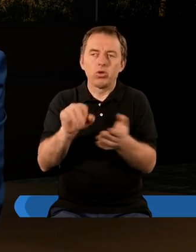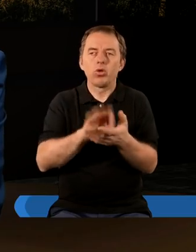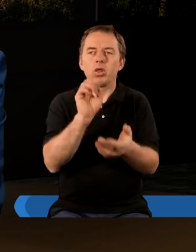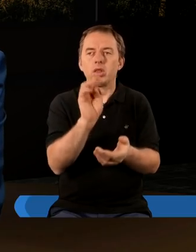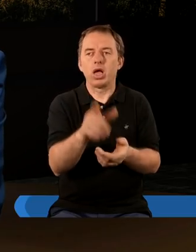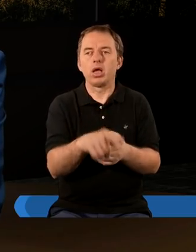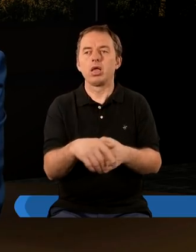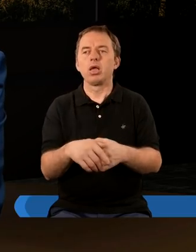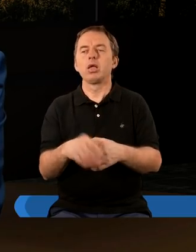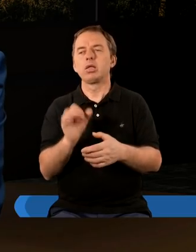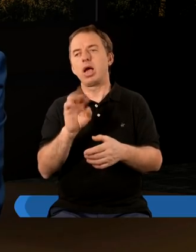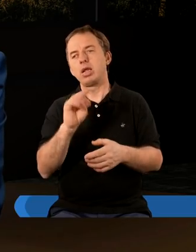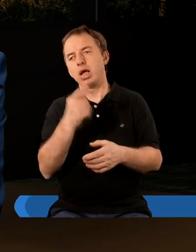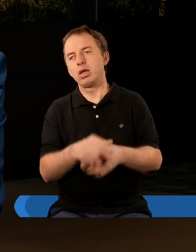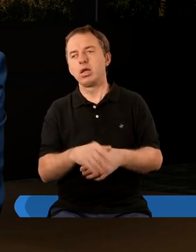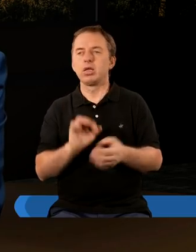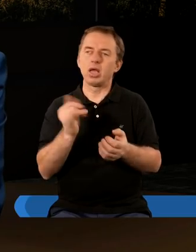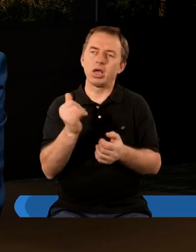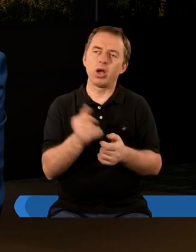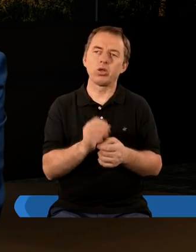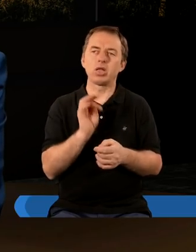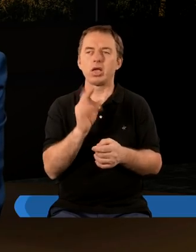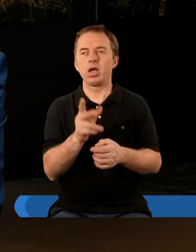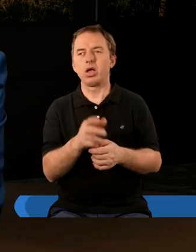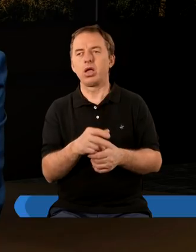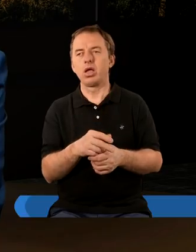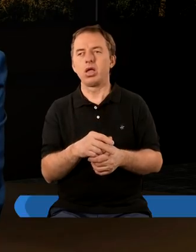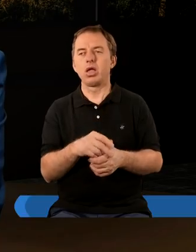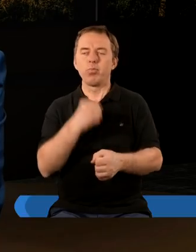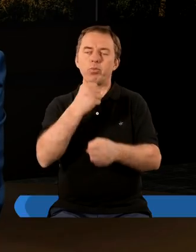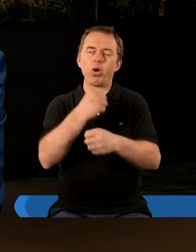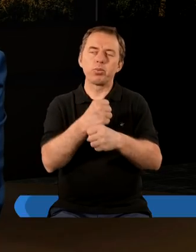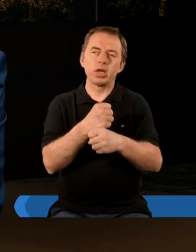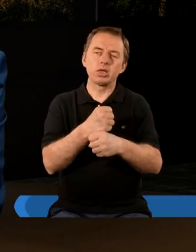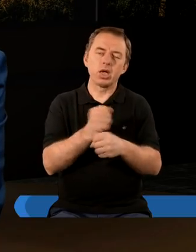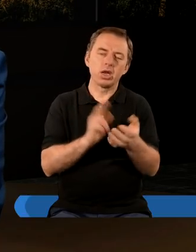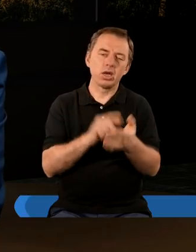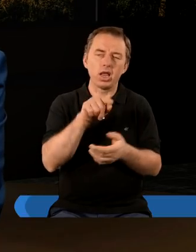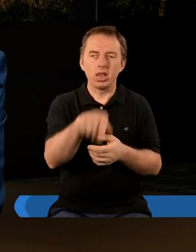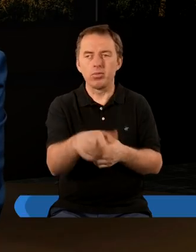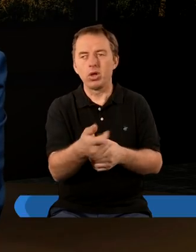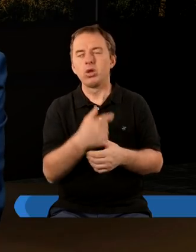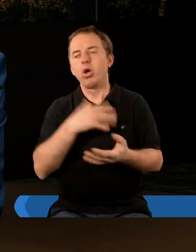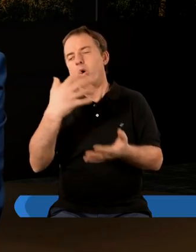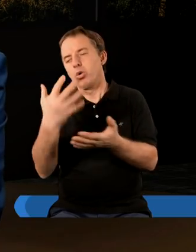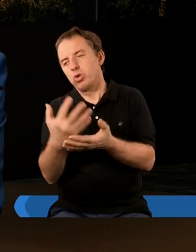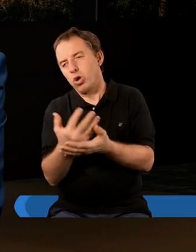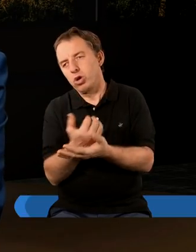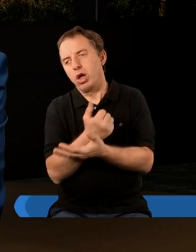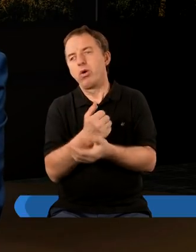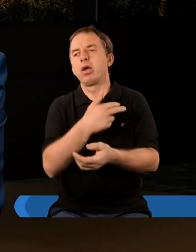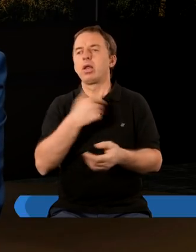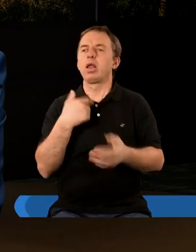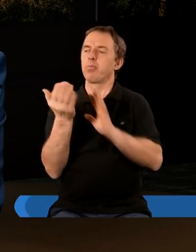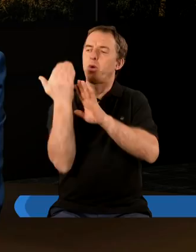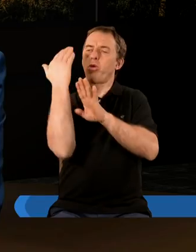do takiej jakby stagnacji jakby jakiegoś takiego poprzestania na tym co osiągnęli nasi